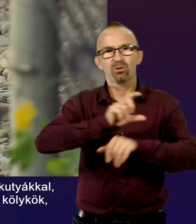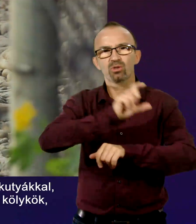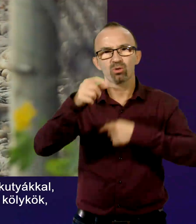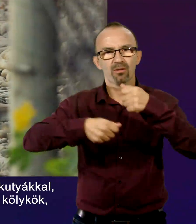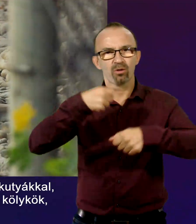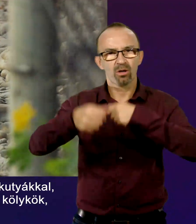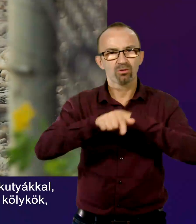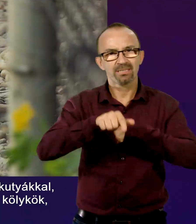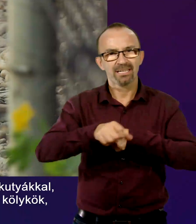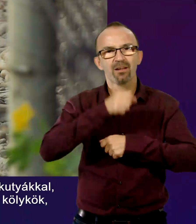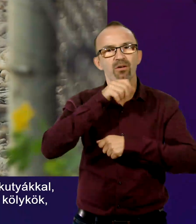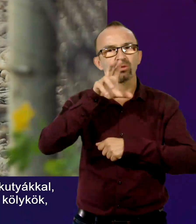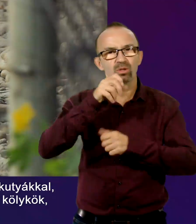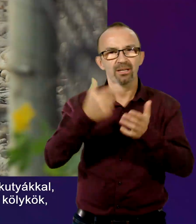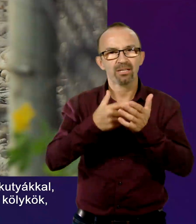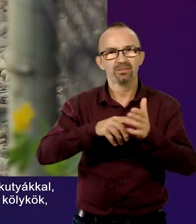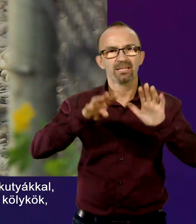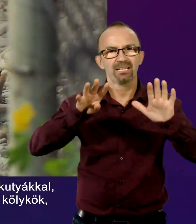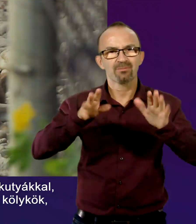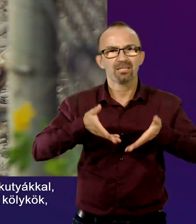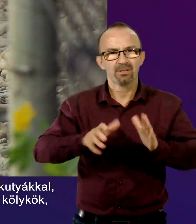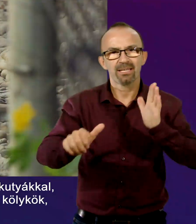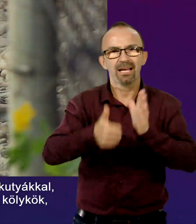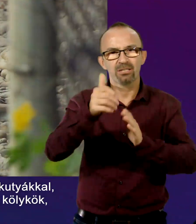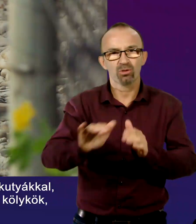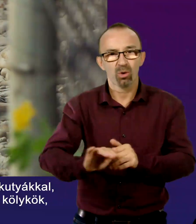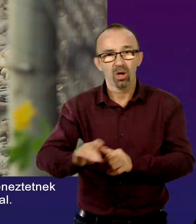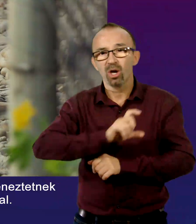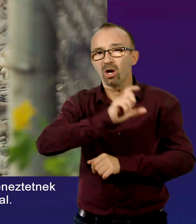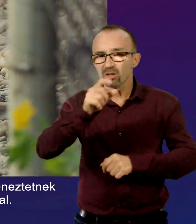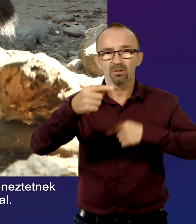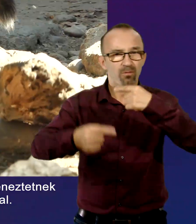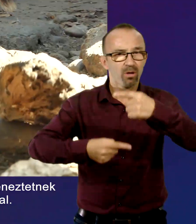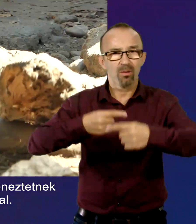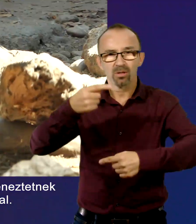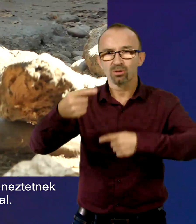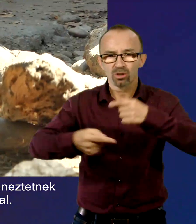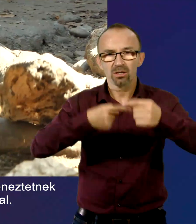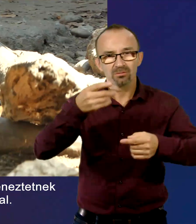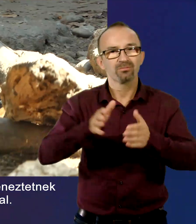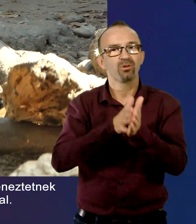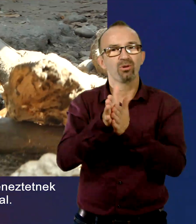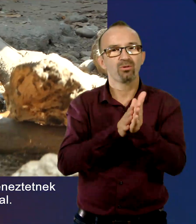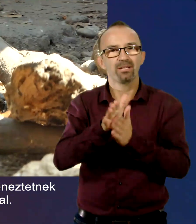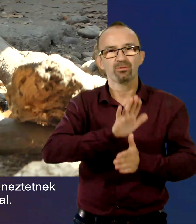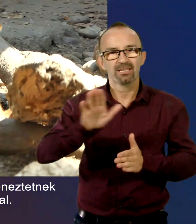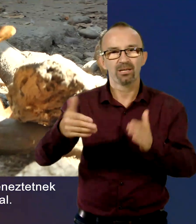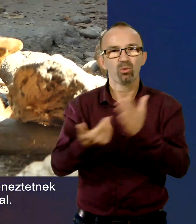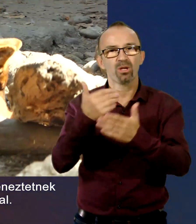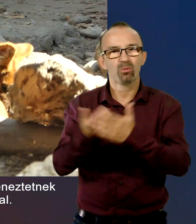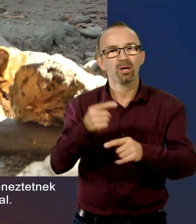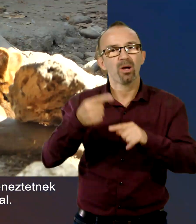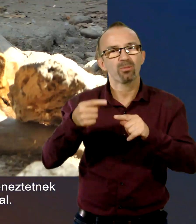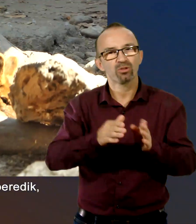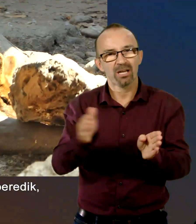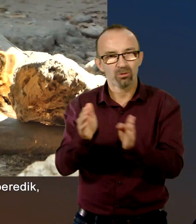óta foglalkozunk ezekkel a vadkutyákkal, és 2009-ben születtek meg az első kölyök, és azóta hát rendszeresen megőrvendeztetnek bennünket újabb